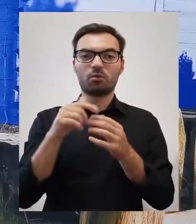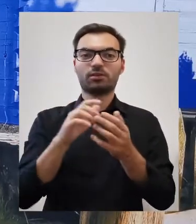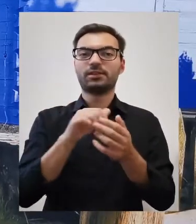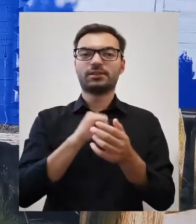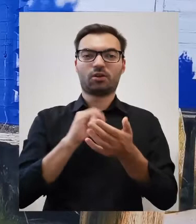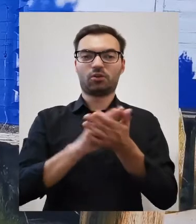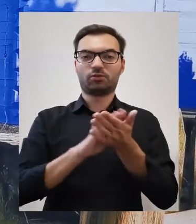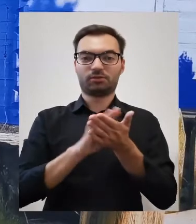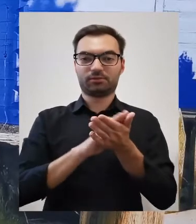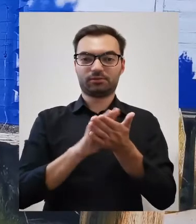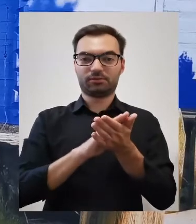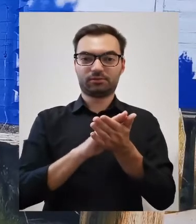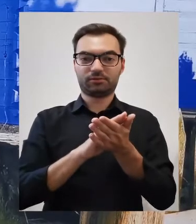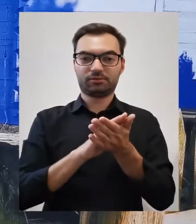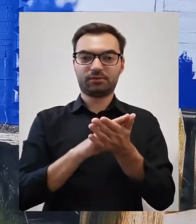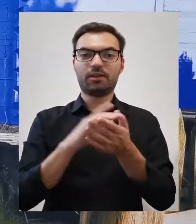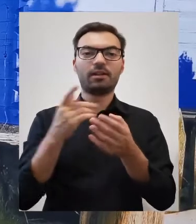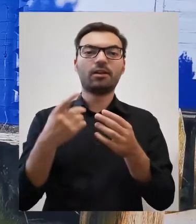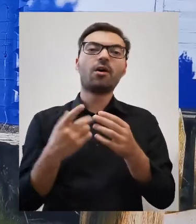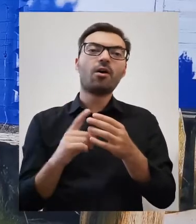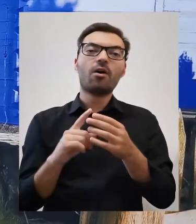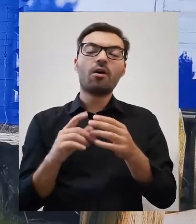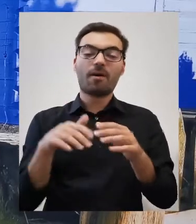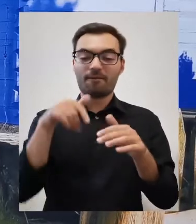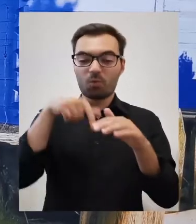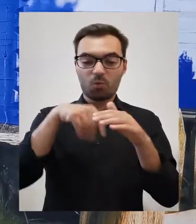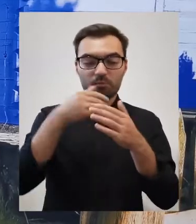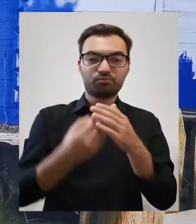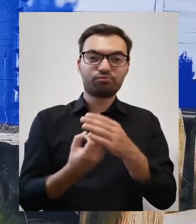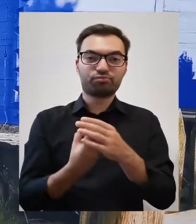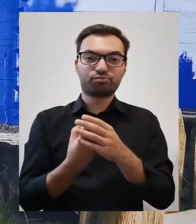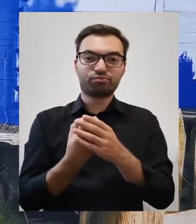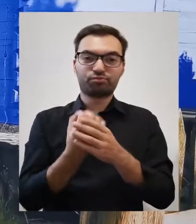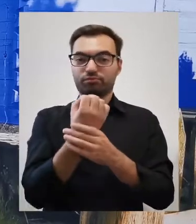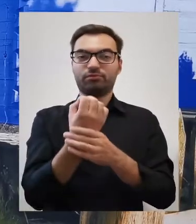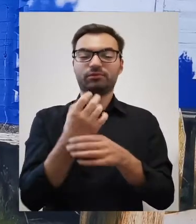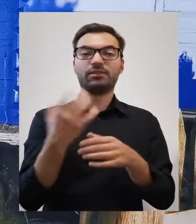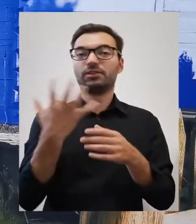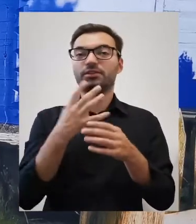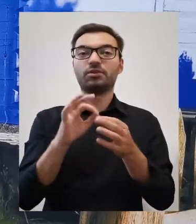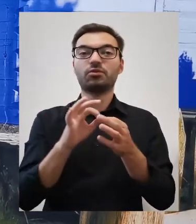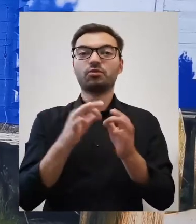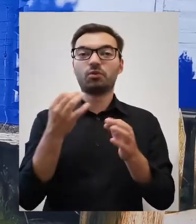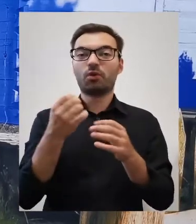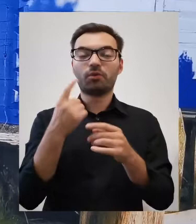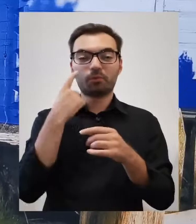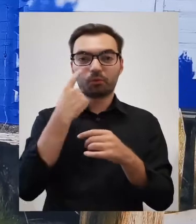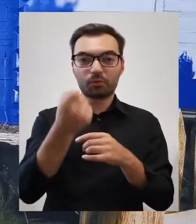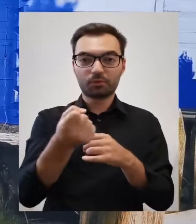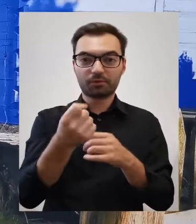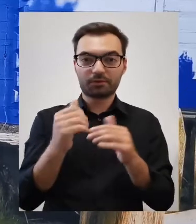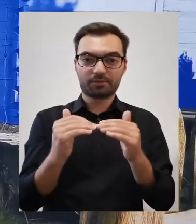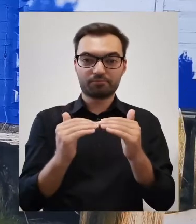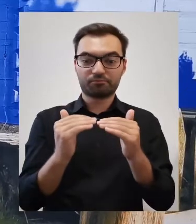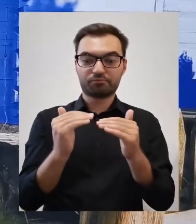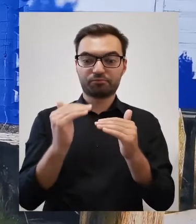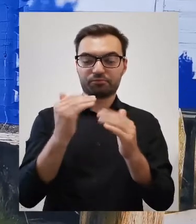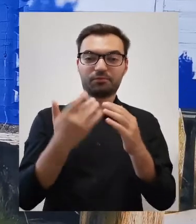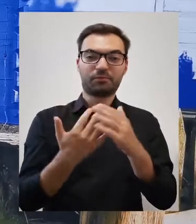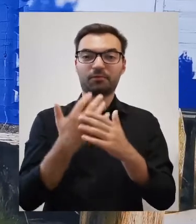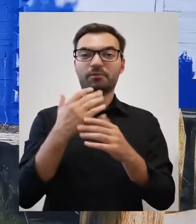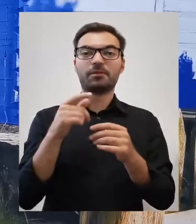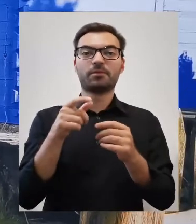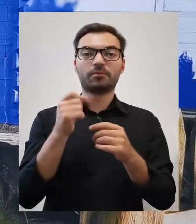musi się oczyścić i wtedy wynurza się na powierzchnię. A tam, gdzie się drogocenności na